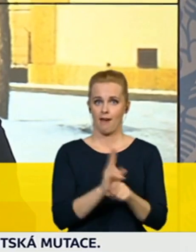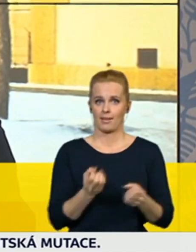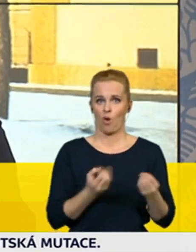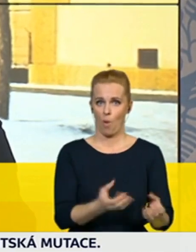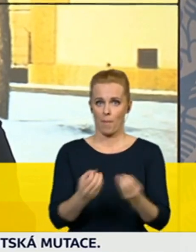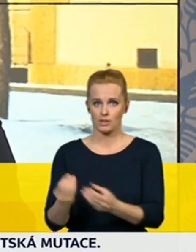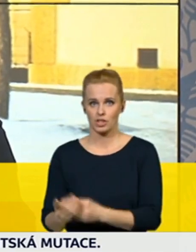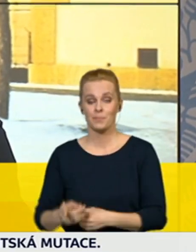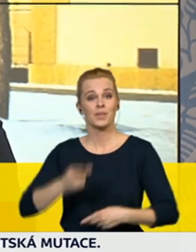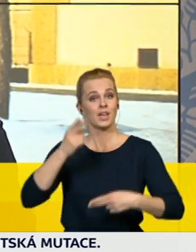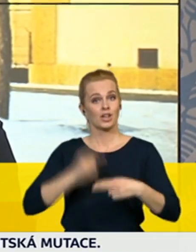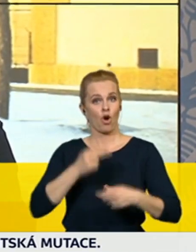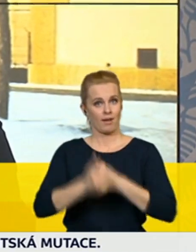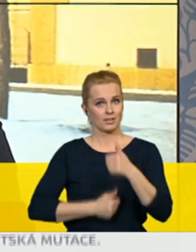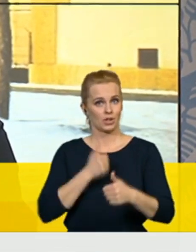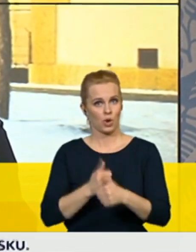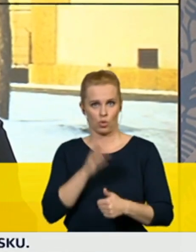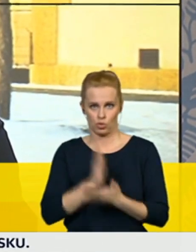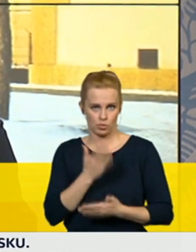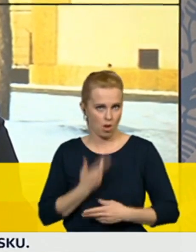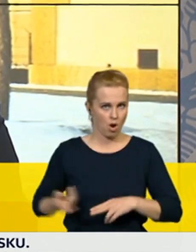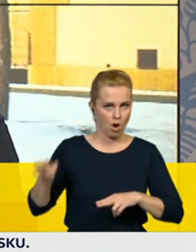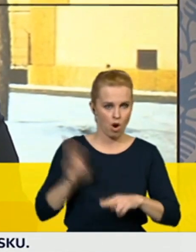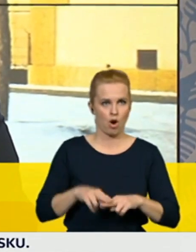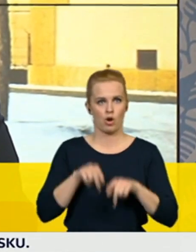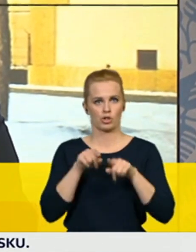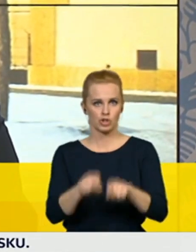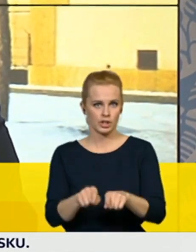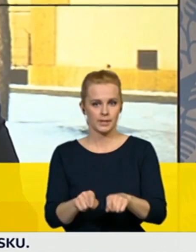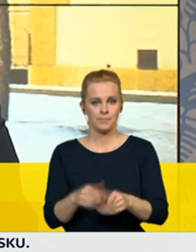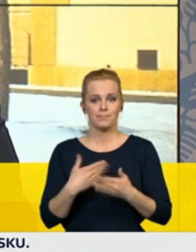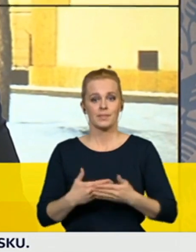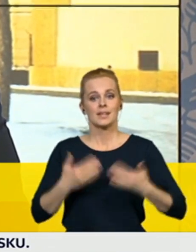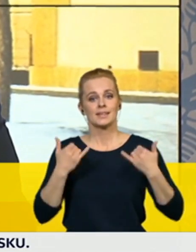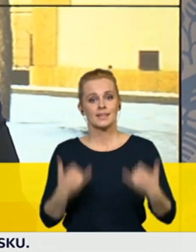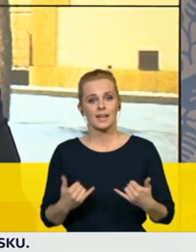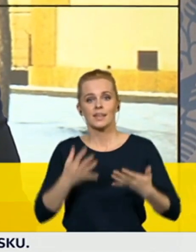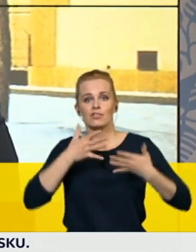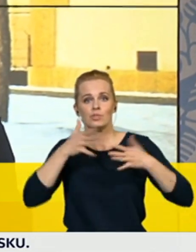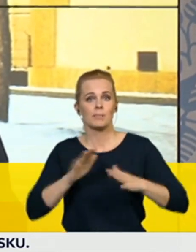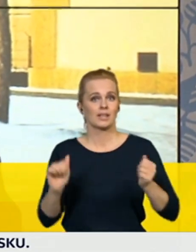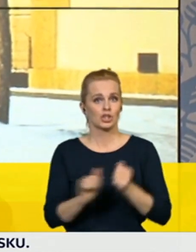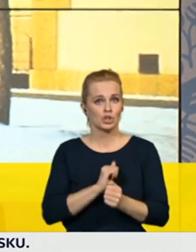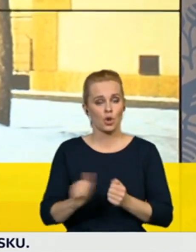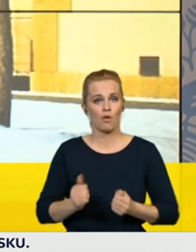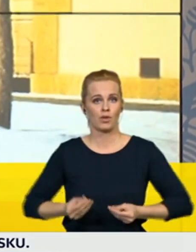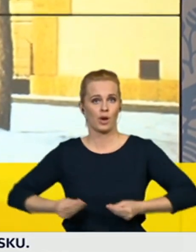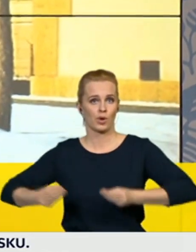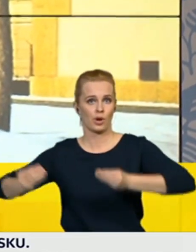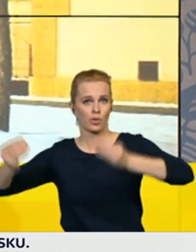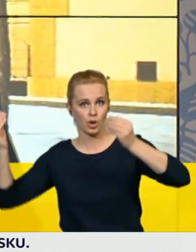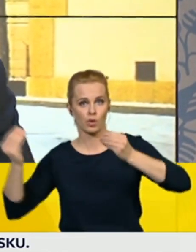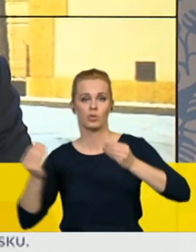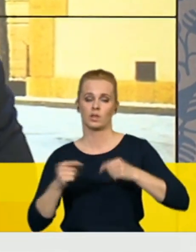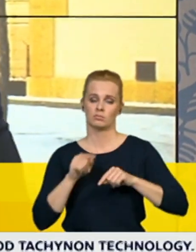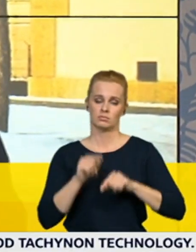to bylo horší. už ty nemocnice byly naplněné následějci spola. A teď, kdyby nám to, nedej bože, začalo znovu růst, tak budeme začínat z